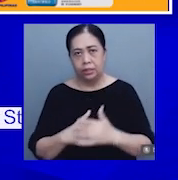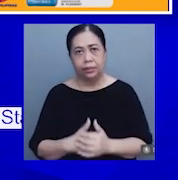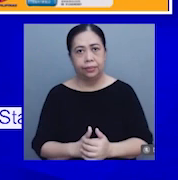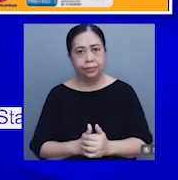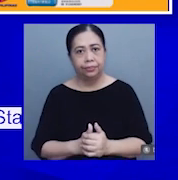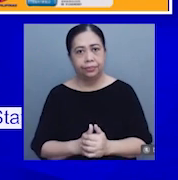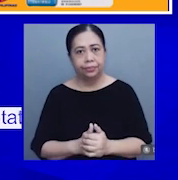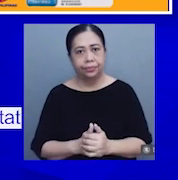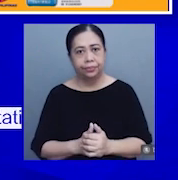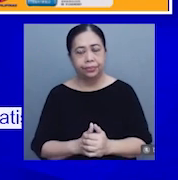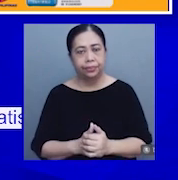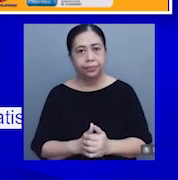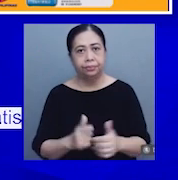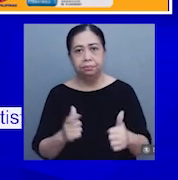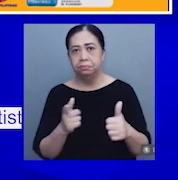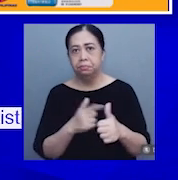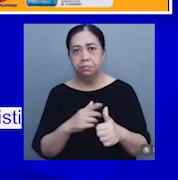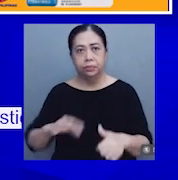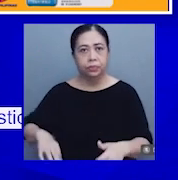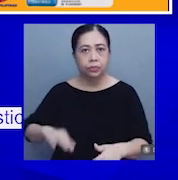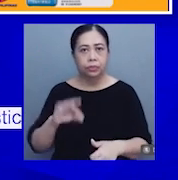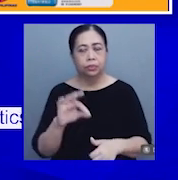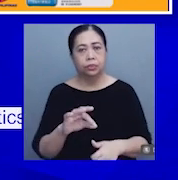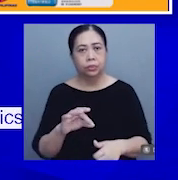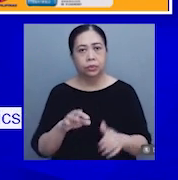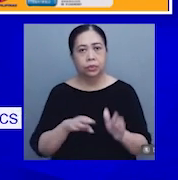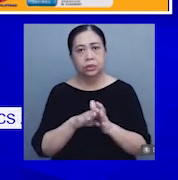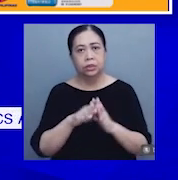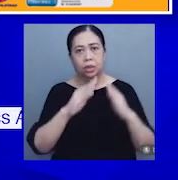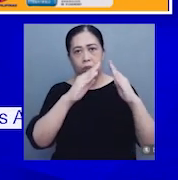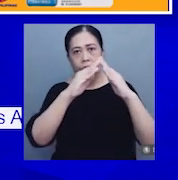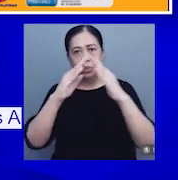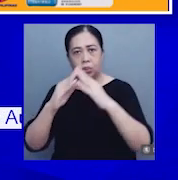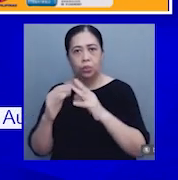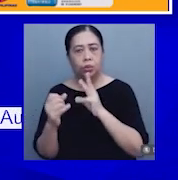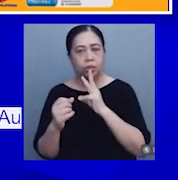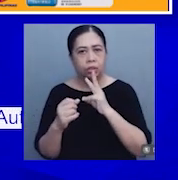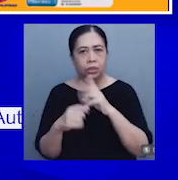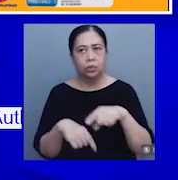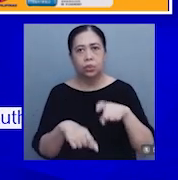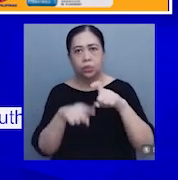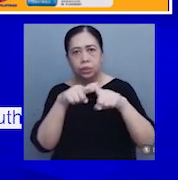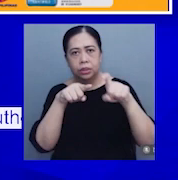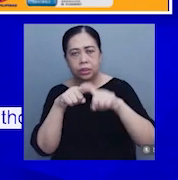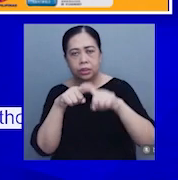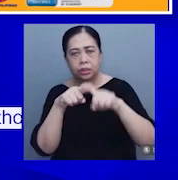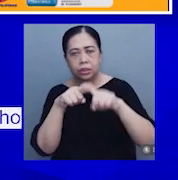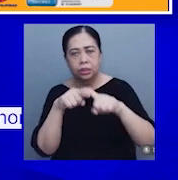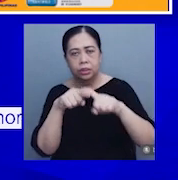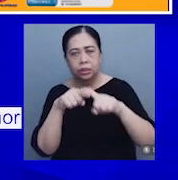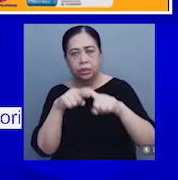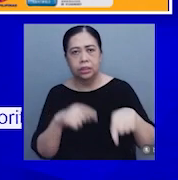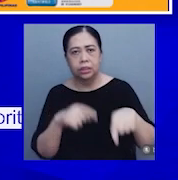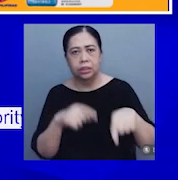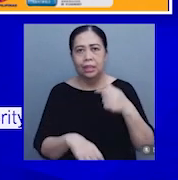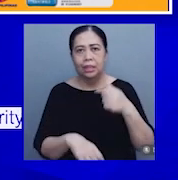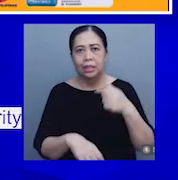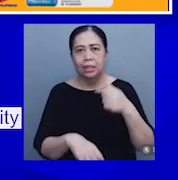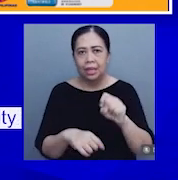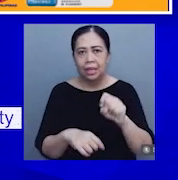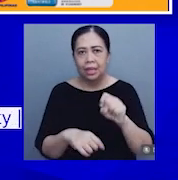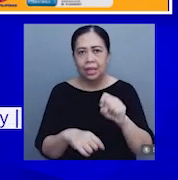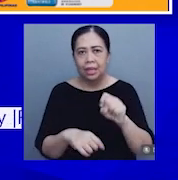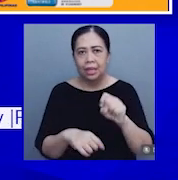Ang mga pangunahing nag-ambag sa mga ng housing, water, electricity, gas and other fuels ay ang mga sumusunod.